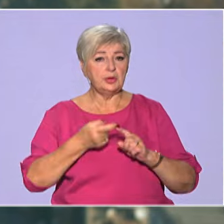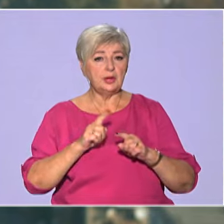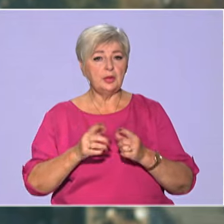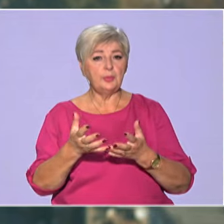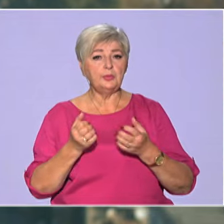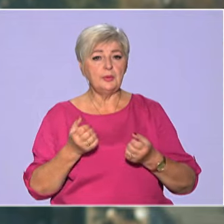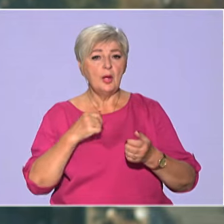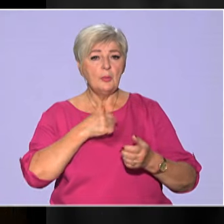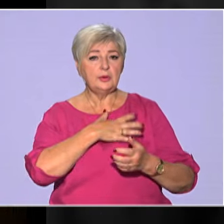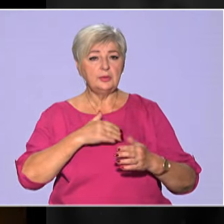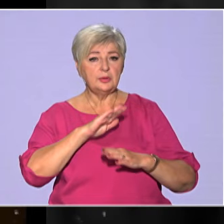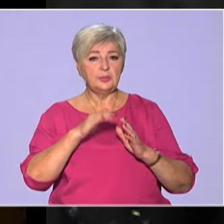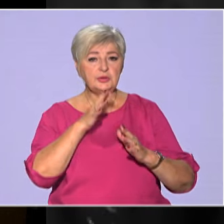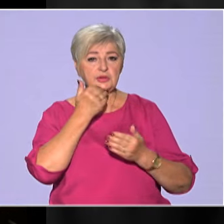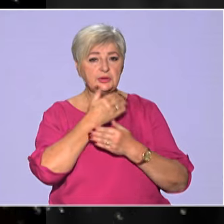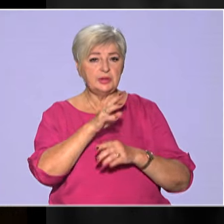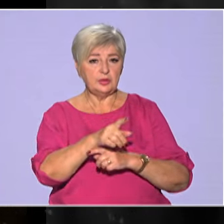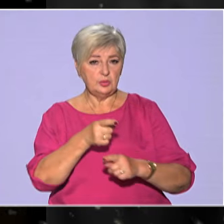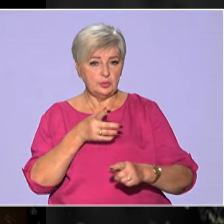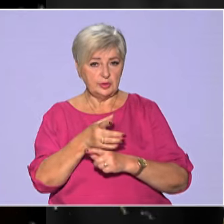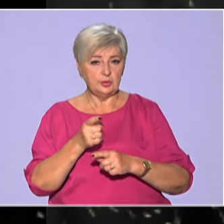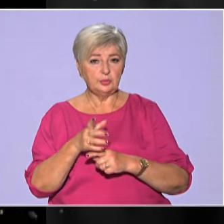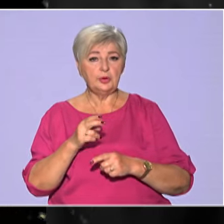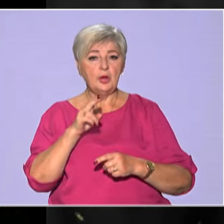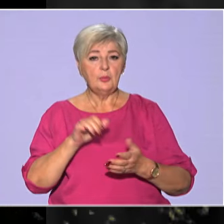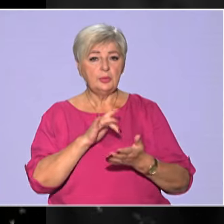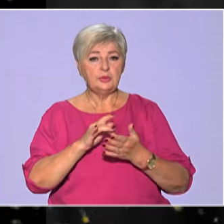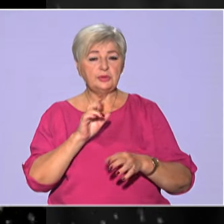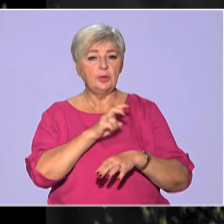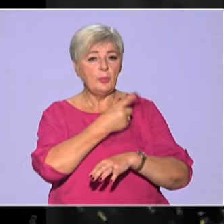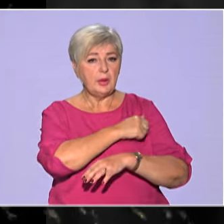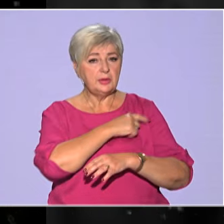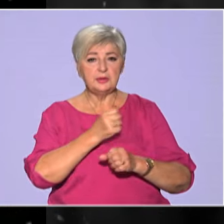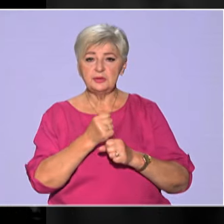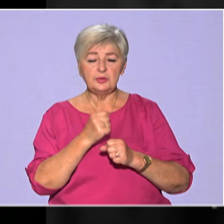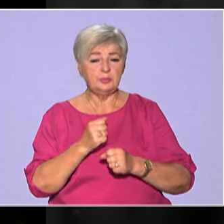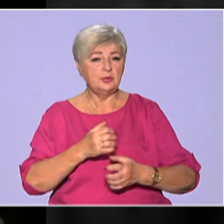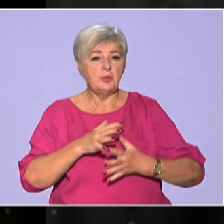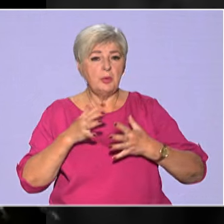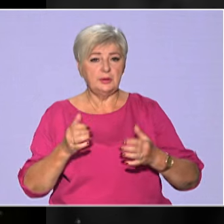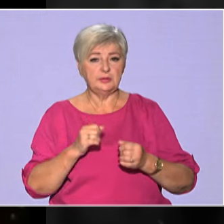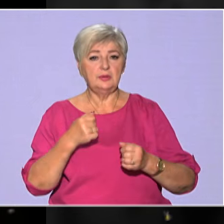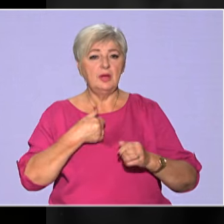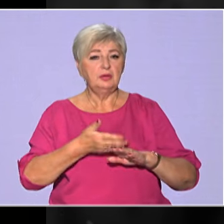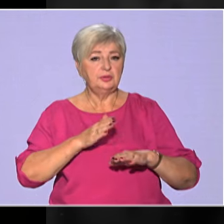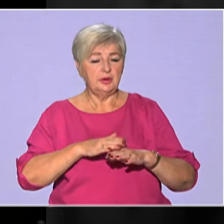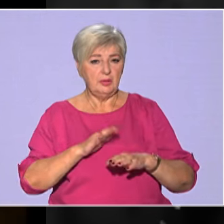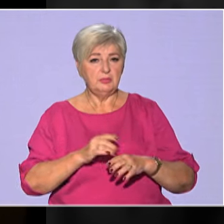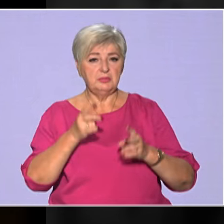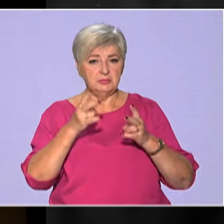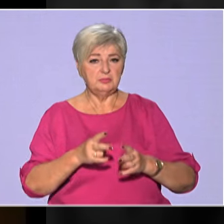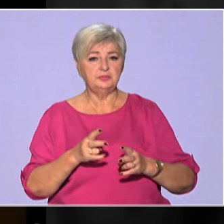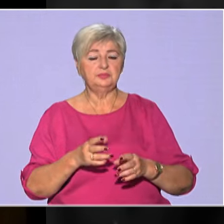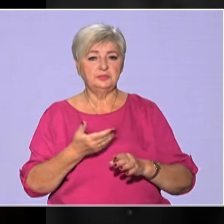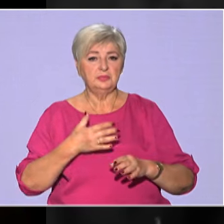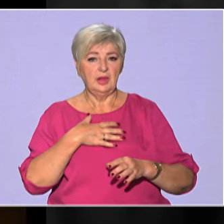час останнього ракетного удару по місту. Медики зробили максимум. Втім, травми виявилися занадто важкими. Таким чином